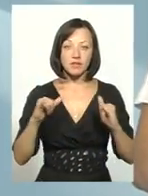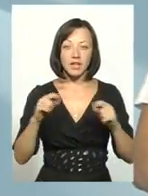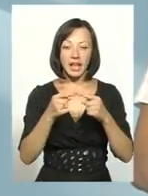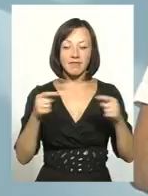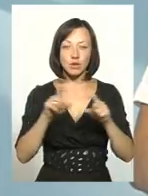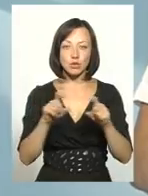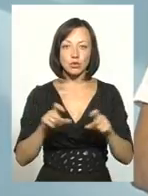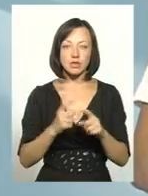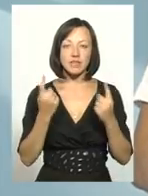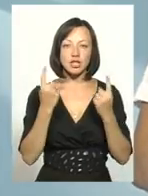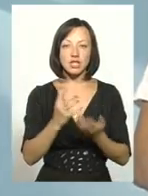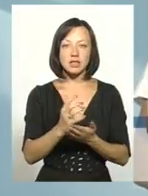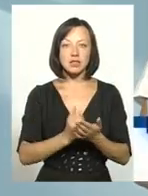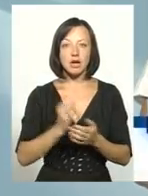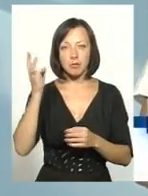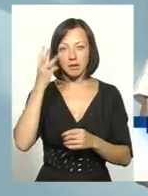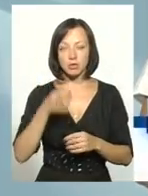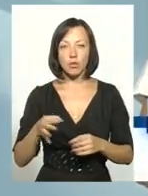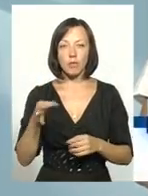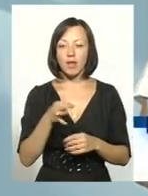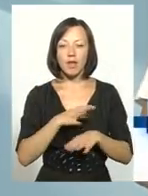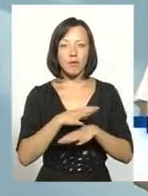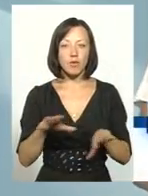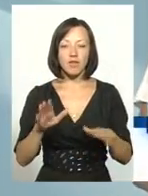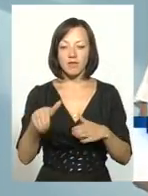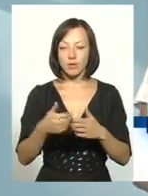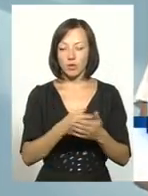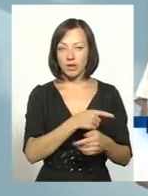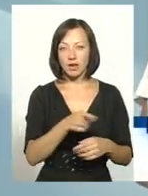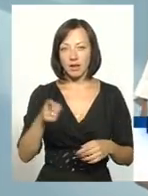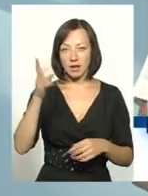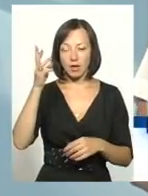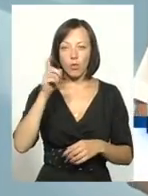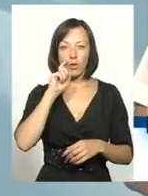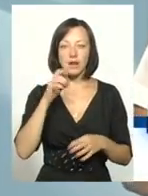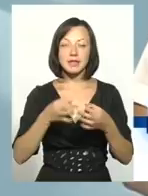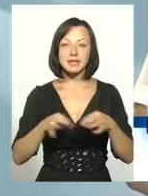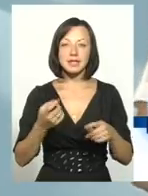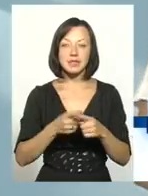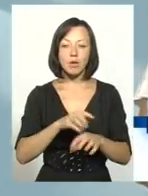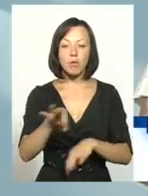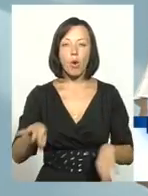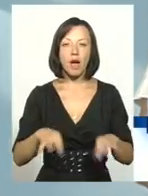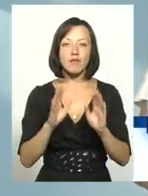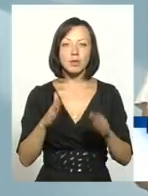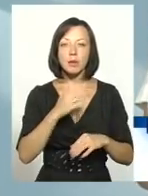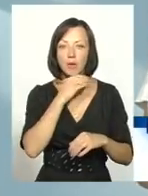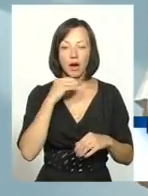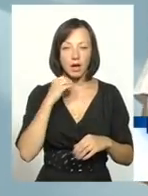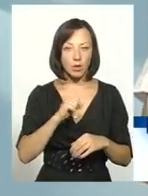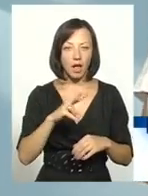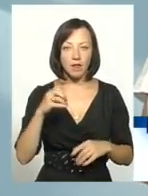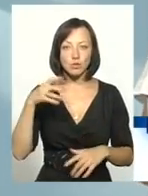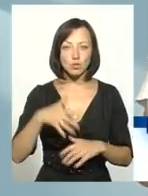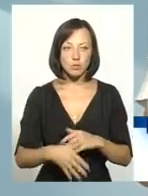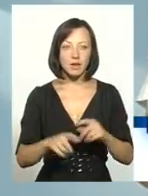області. Це величезний ресурс, який Хмельницька область не отримала відколи Україна незалежна. І тих проєктів буде багато. Але зрозуміло, щоб